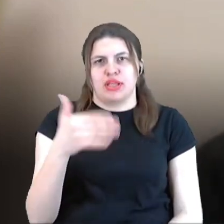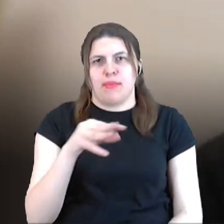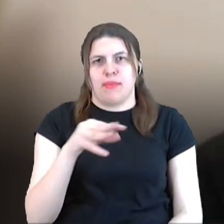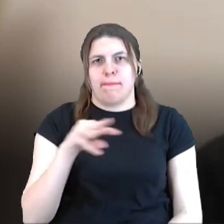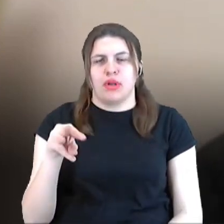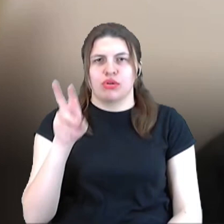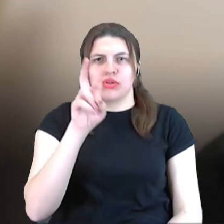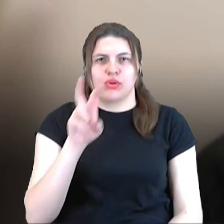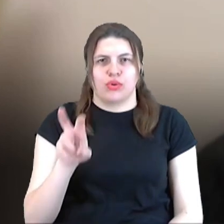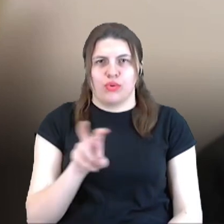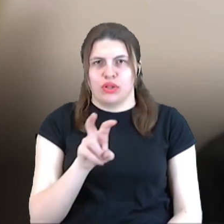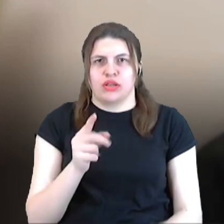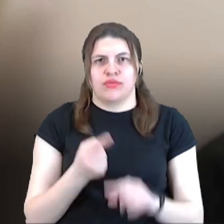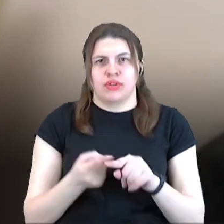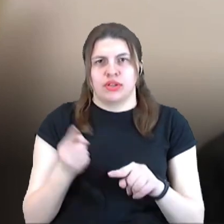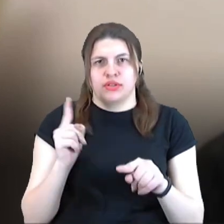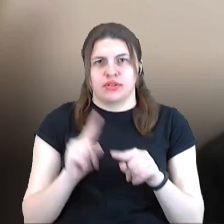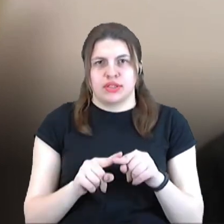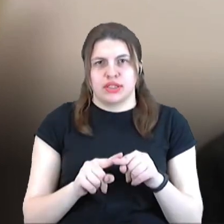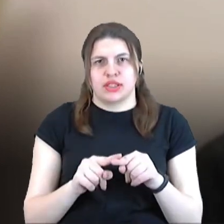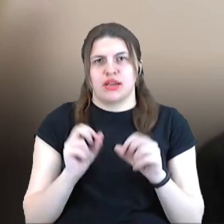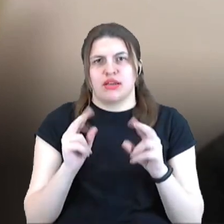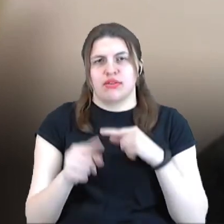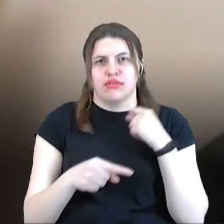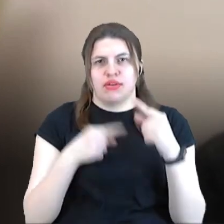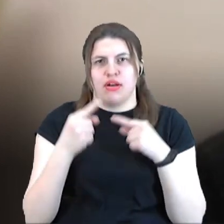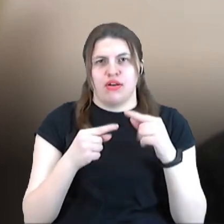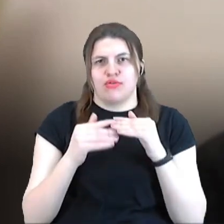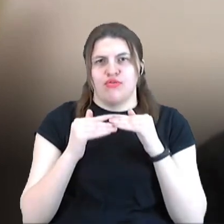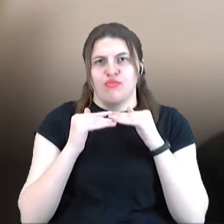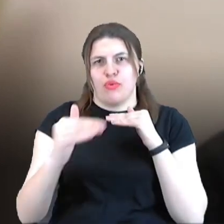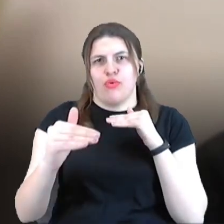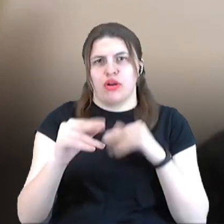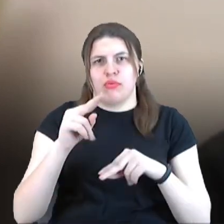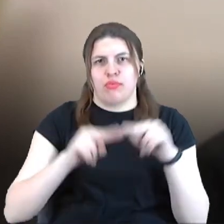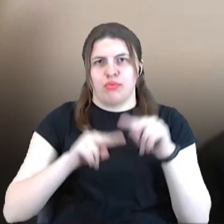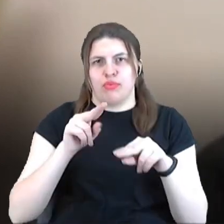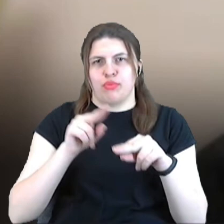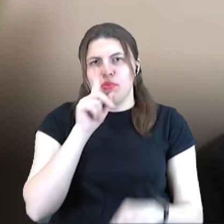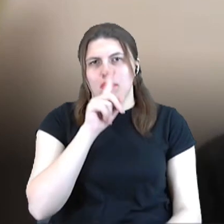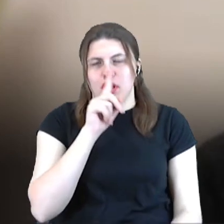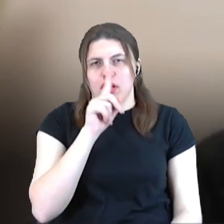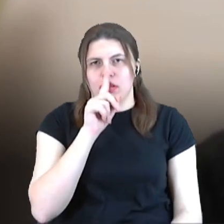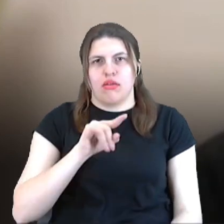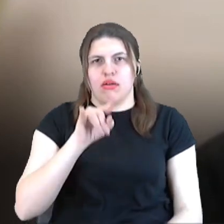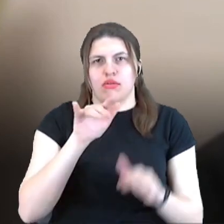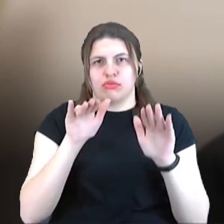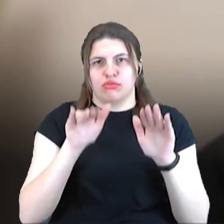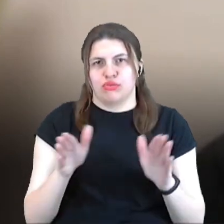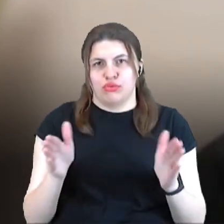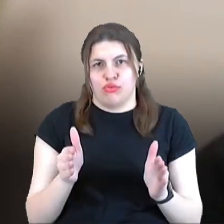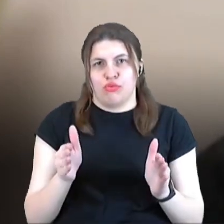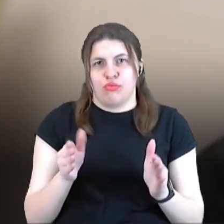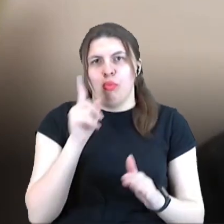це, як то кажуть, в полі побудований невеличкий аеродром, це так по мінімуму, як то